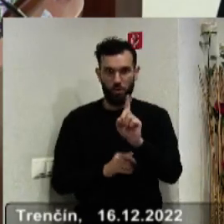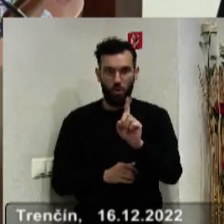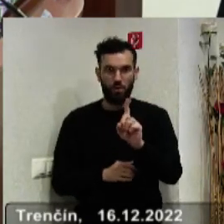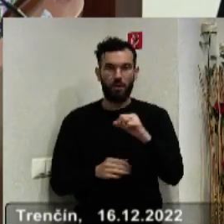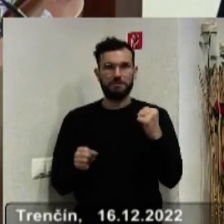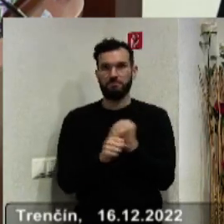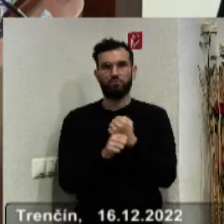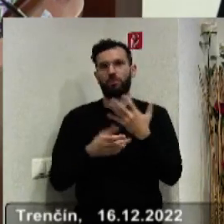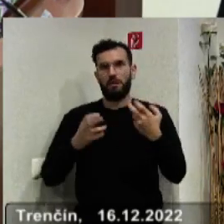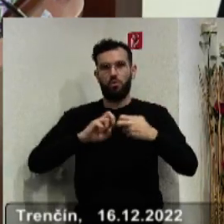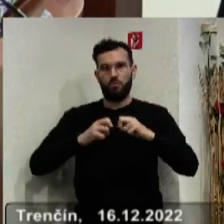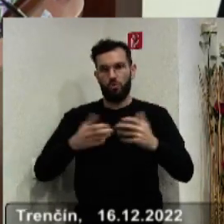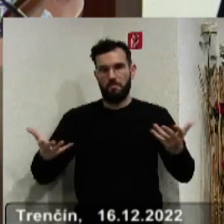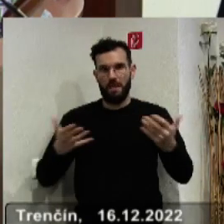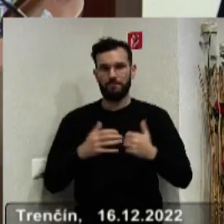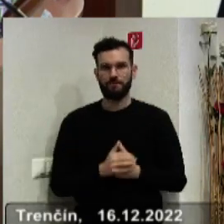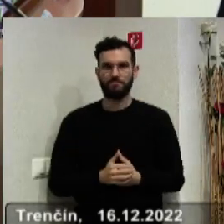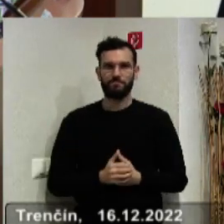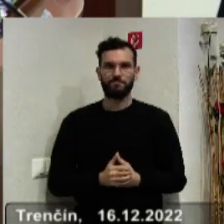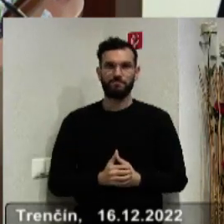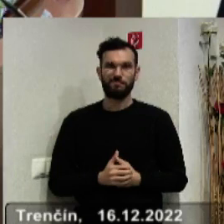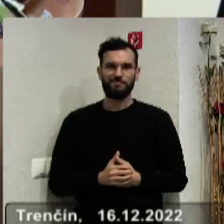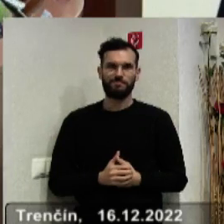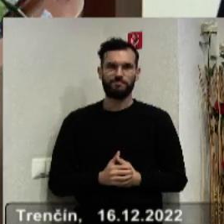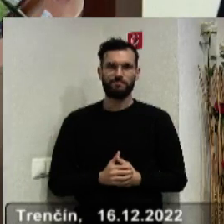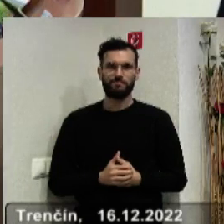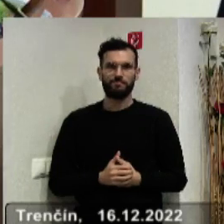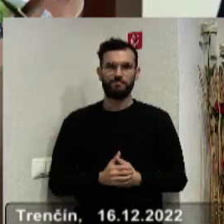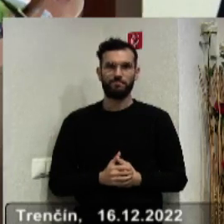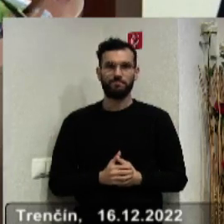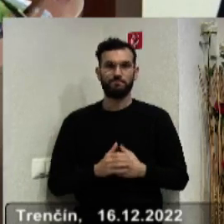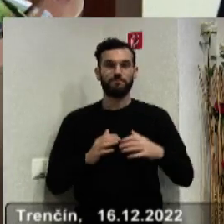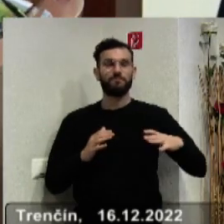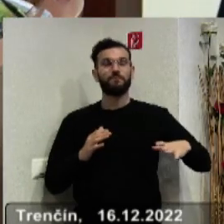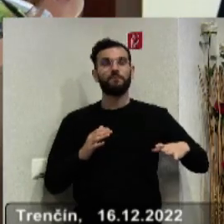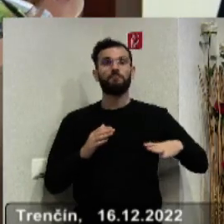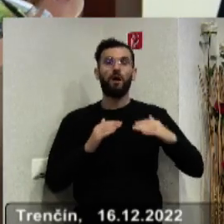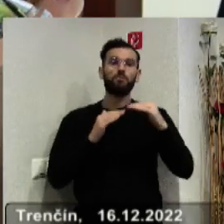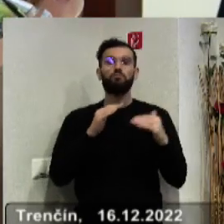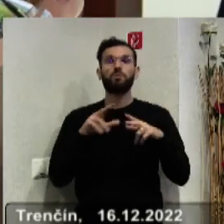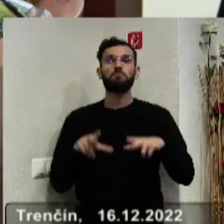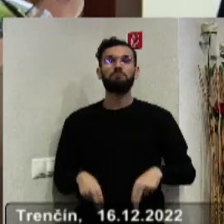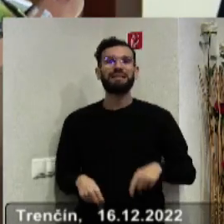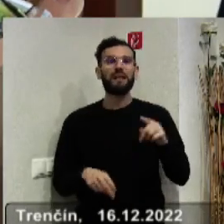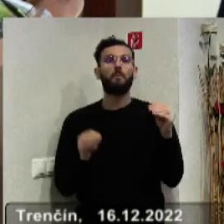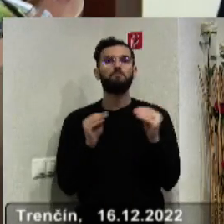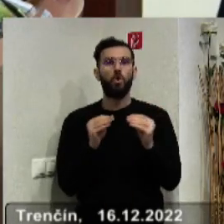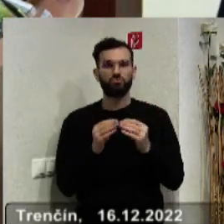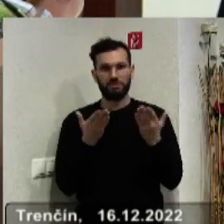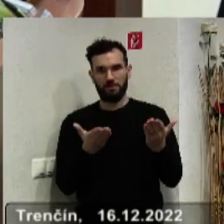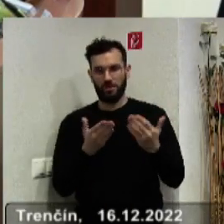potom zbytočne, no, neboli rôzne natiahovačky atď. Pán Poperseda Božík, ešte nech sa páči s faktickou.